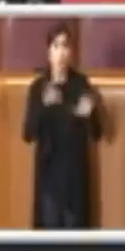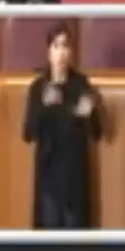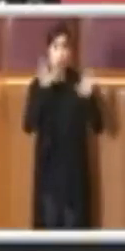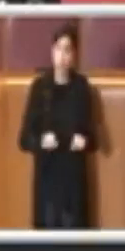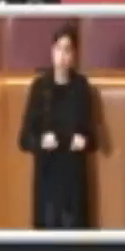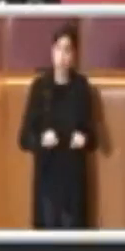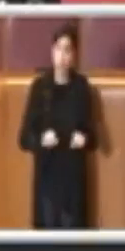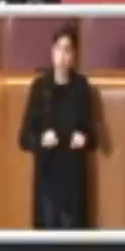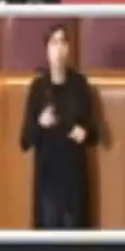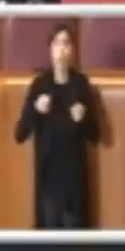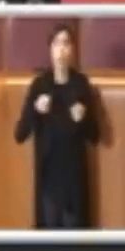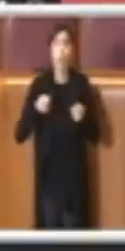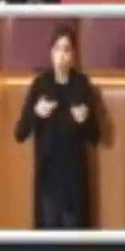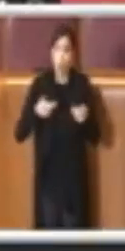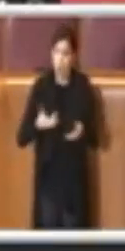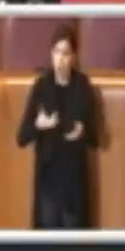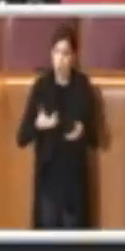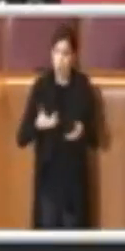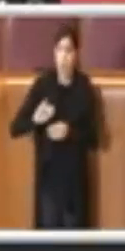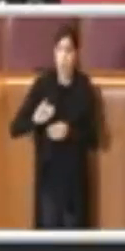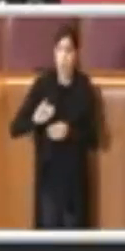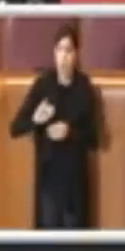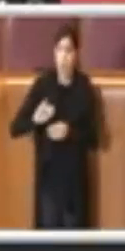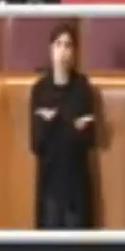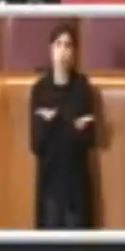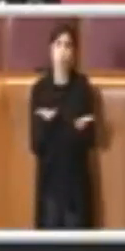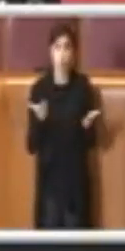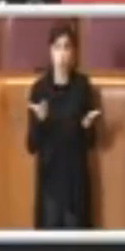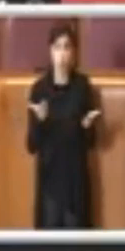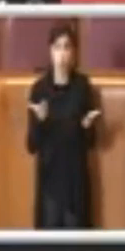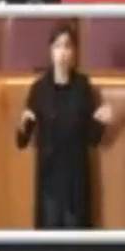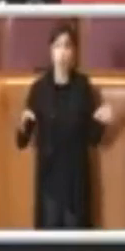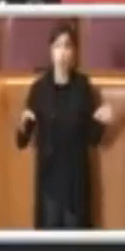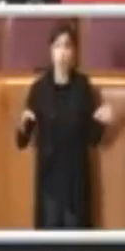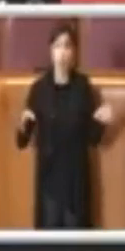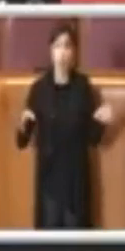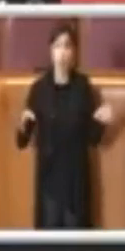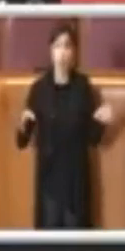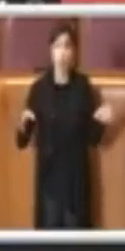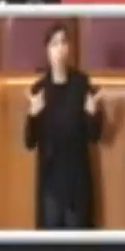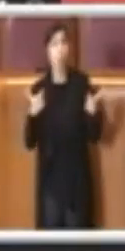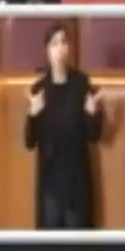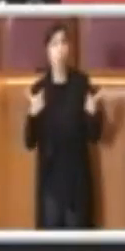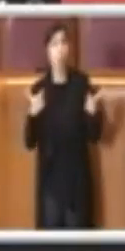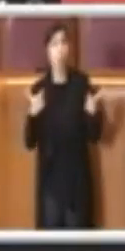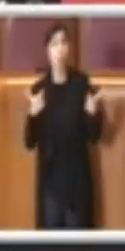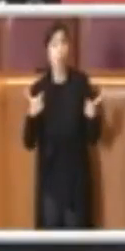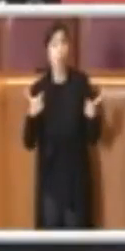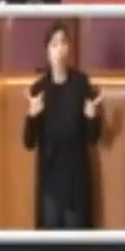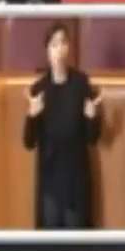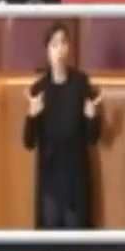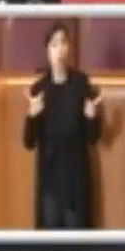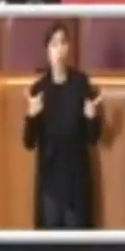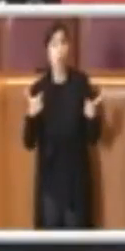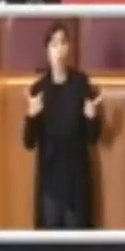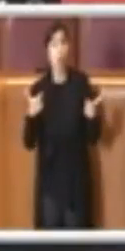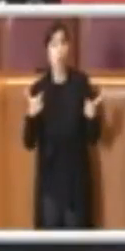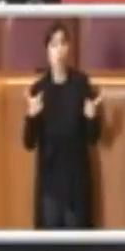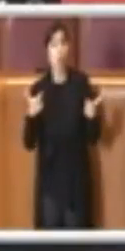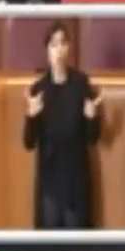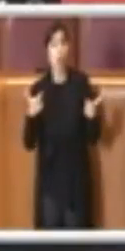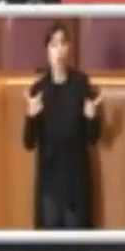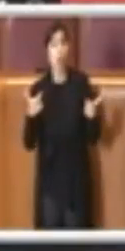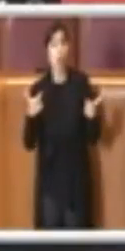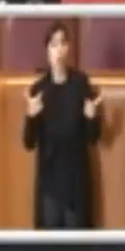un settore che se si dovesse fermare sarebbe un costo molto